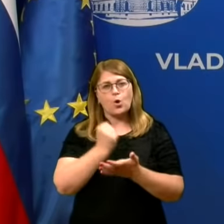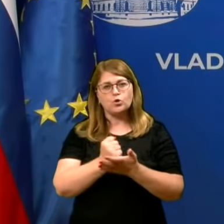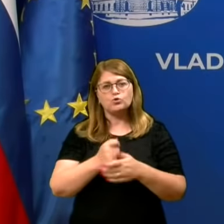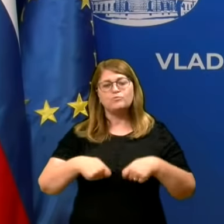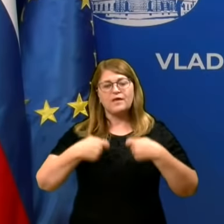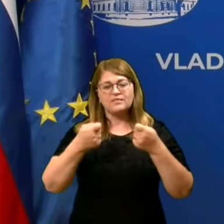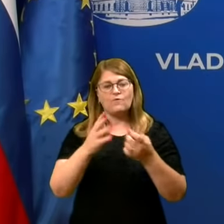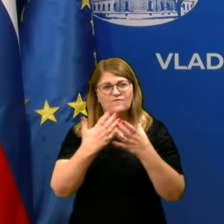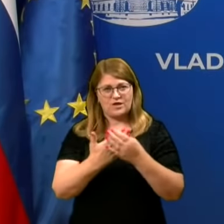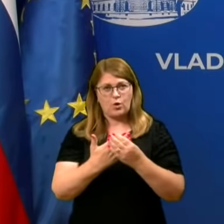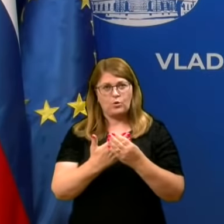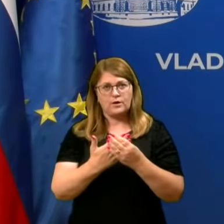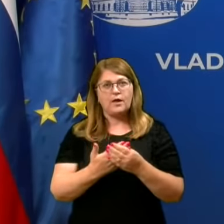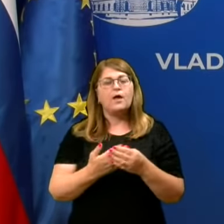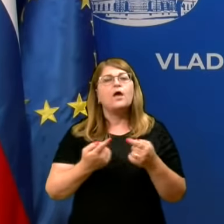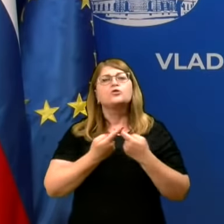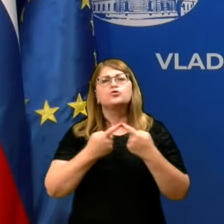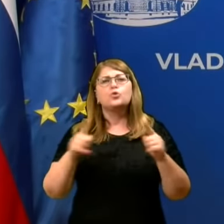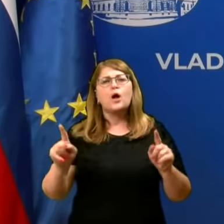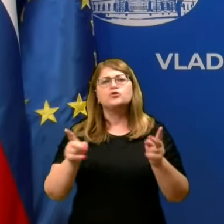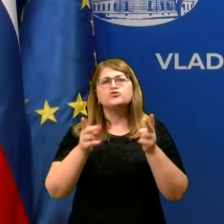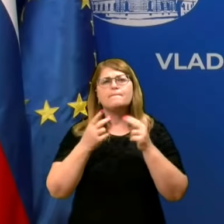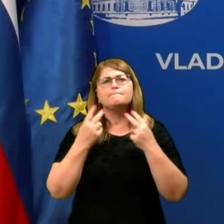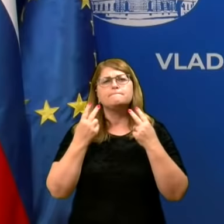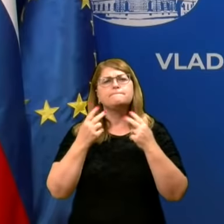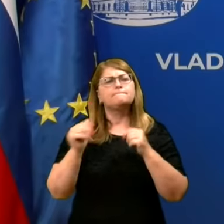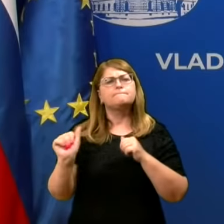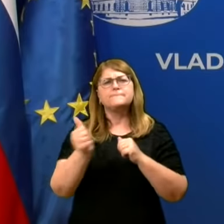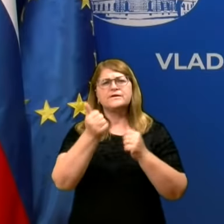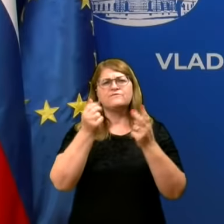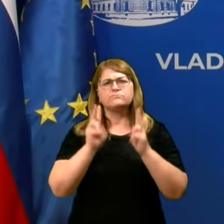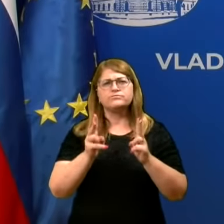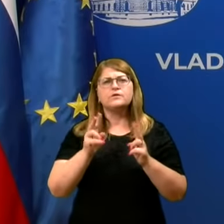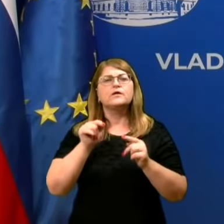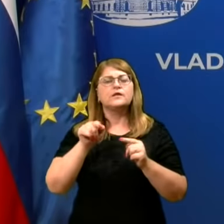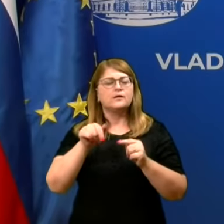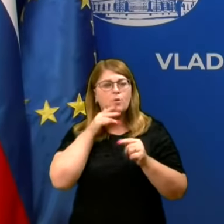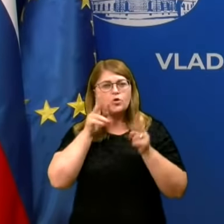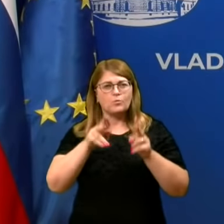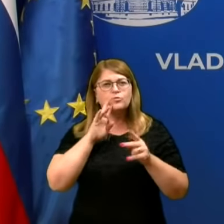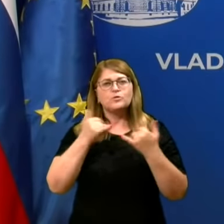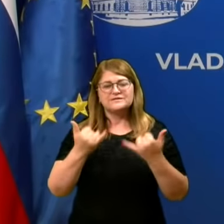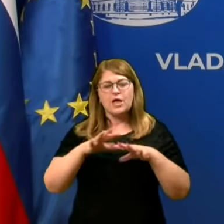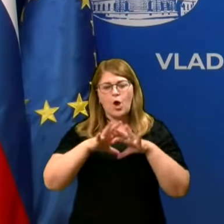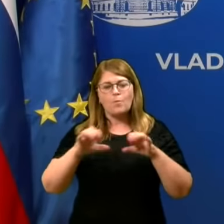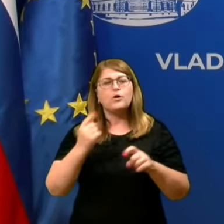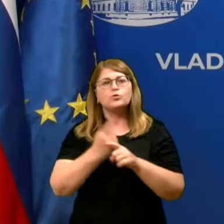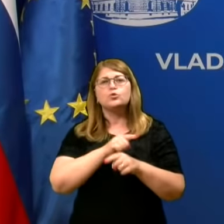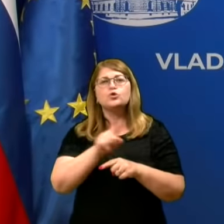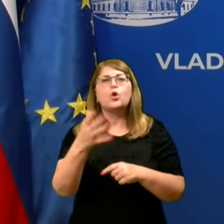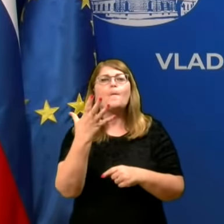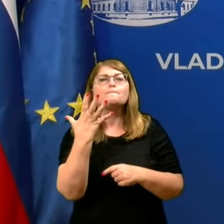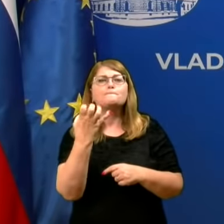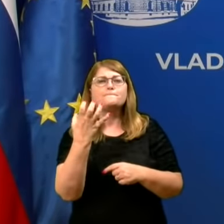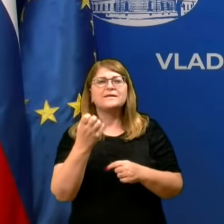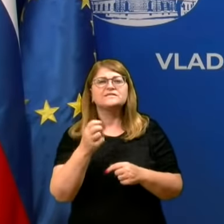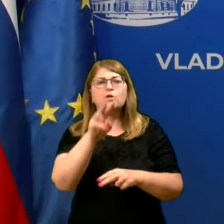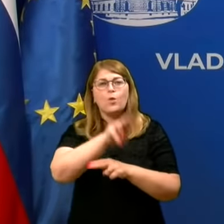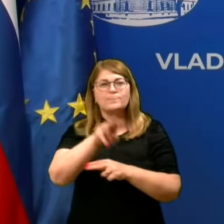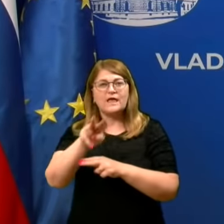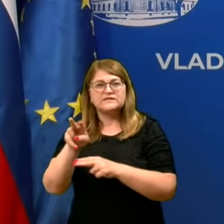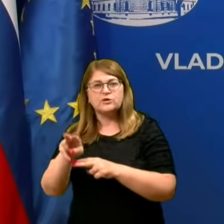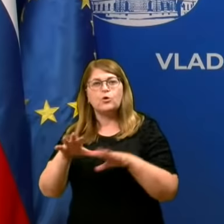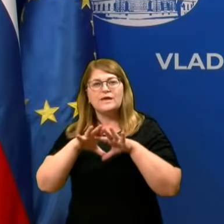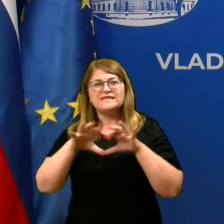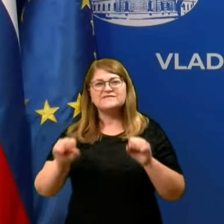Drugačne prioritete mu bodo omogočile, da bo CLEJ opravlja tudi do 500 nadzorov